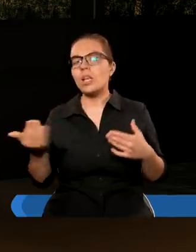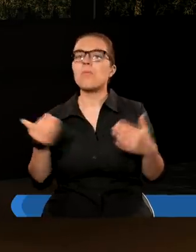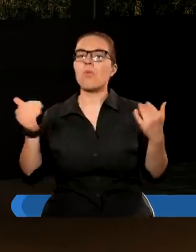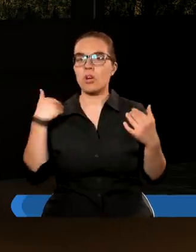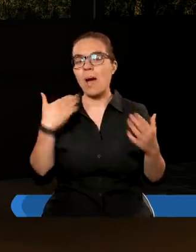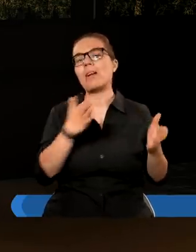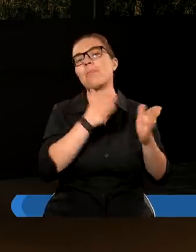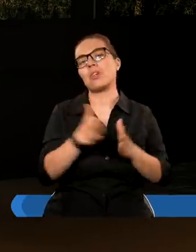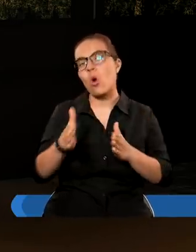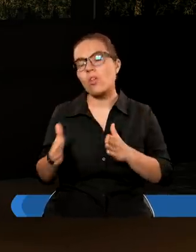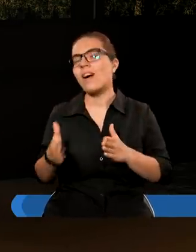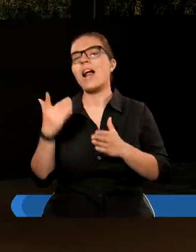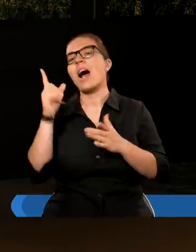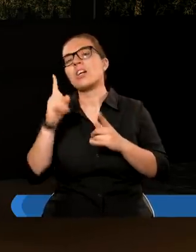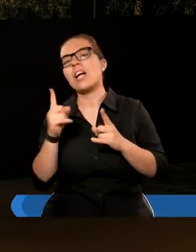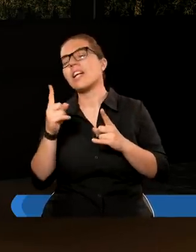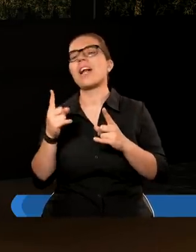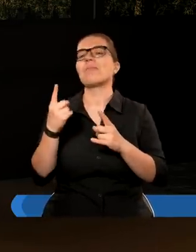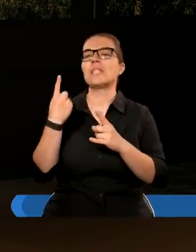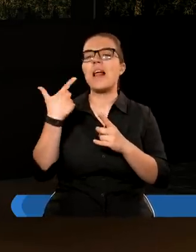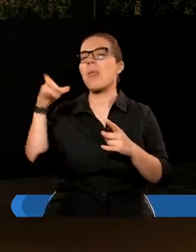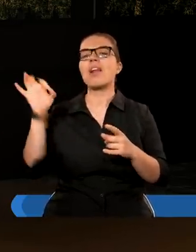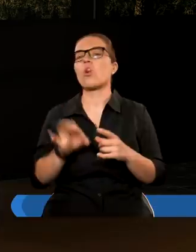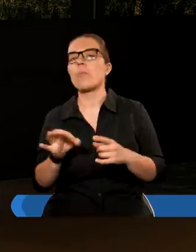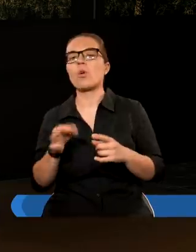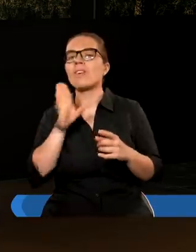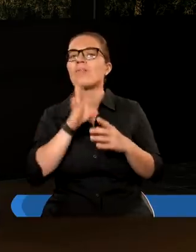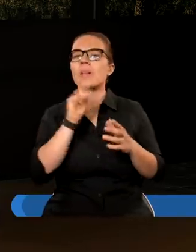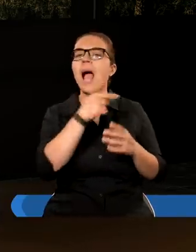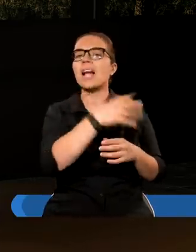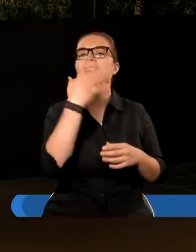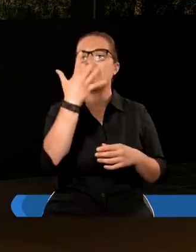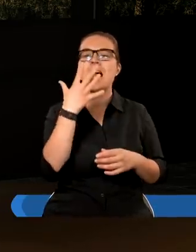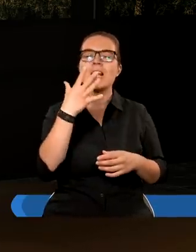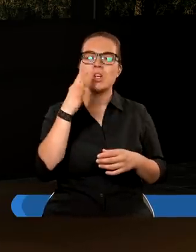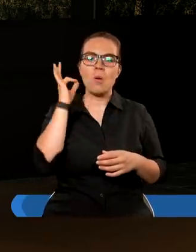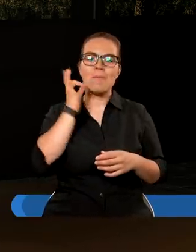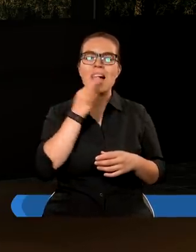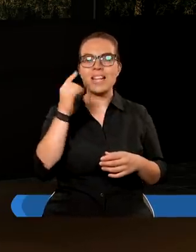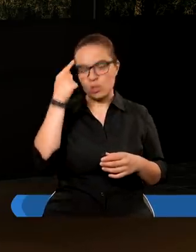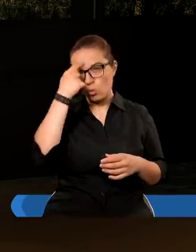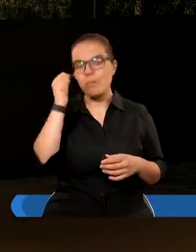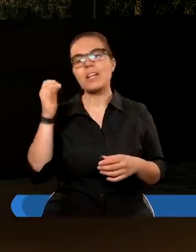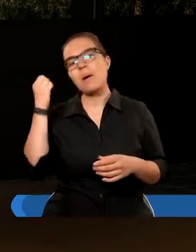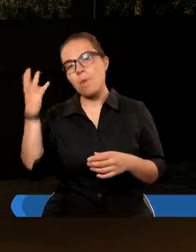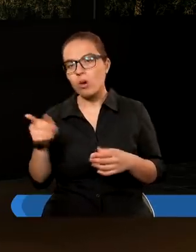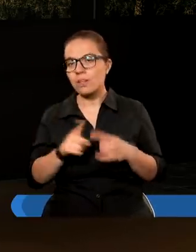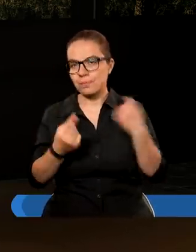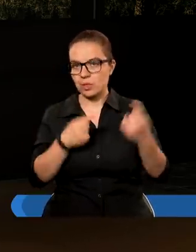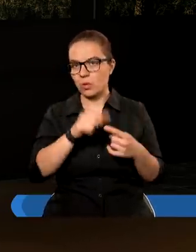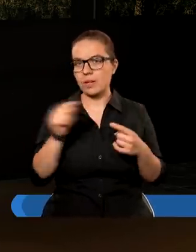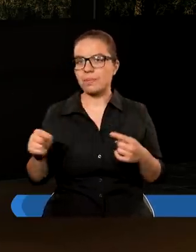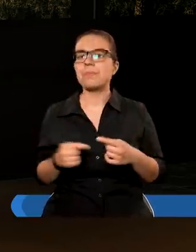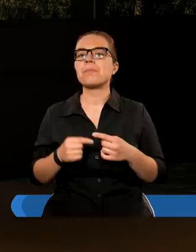oni wytrwali? Trwali do pewnego momentu, ale nie wytrwali. I taka myśl się tutaj